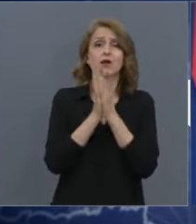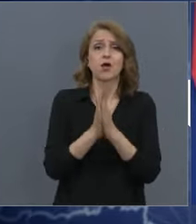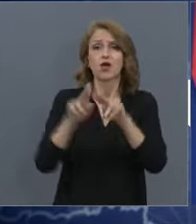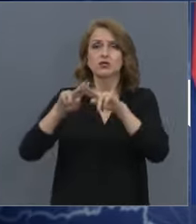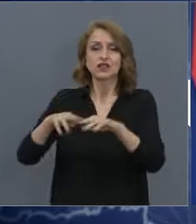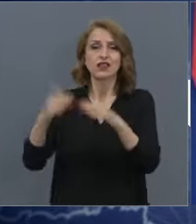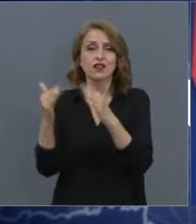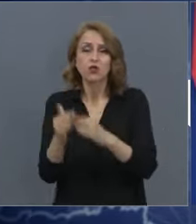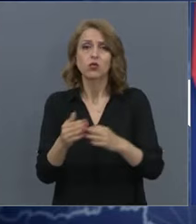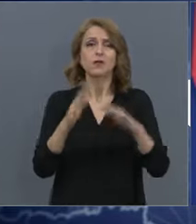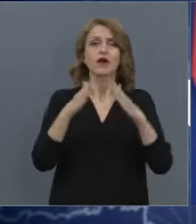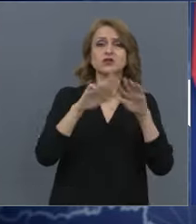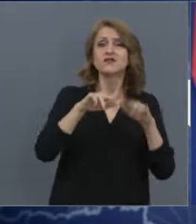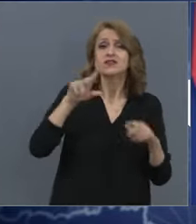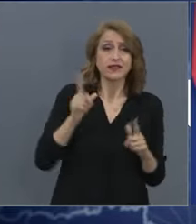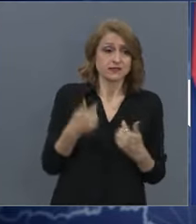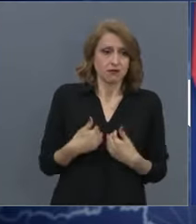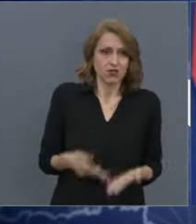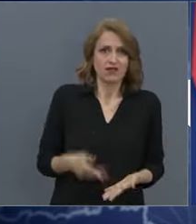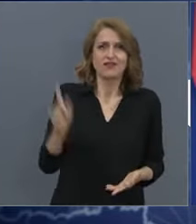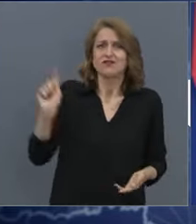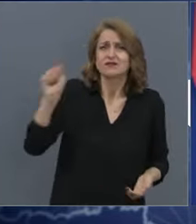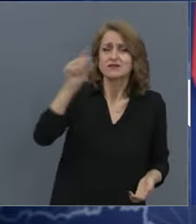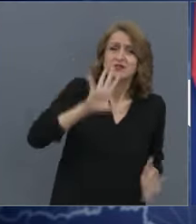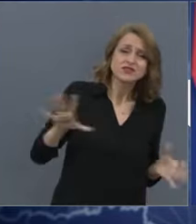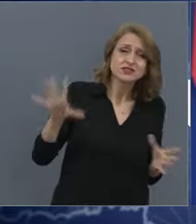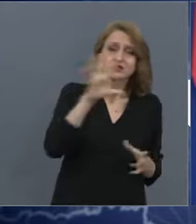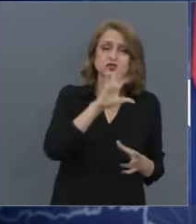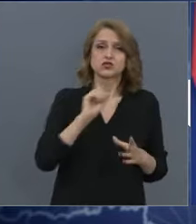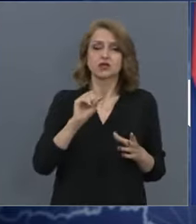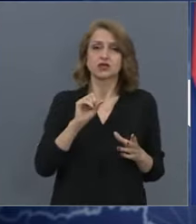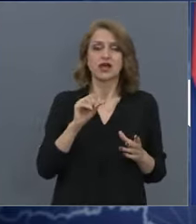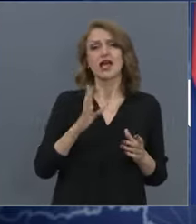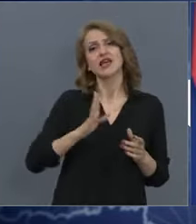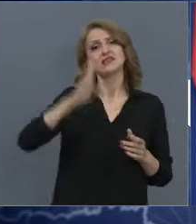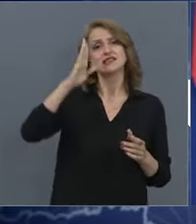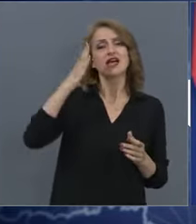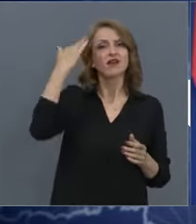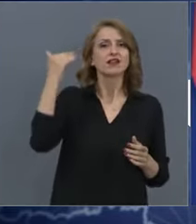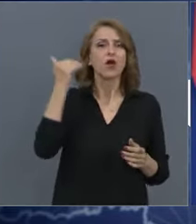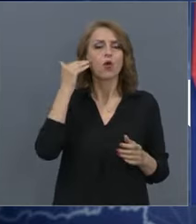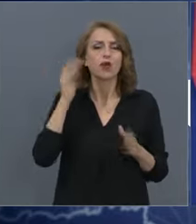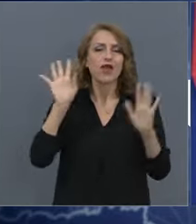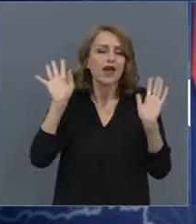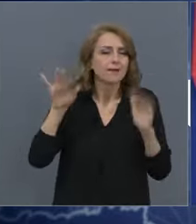къщите да вземеме тези мерки. Нямаше такъв лидер. Мисъл в Северна Корея, но там не чух.